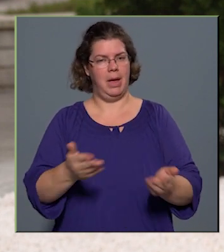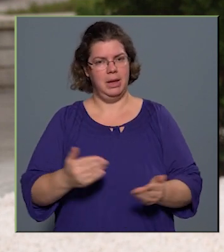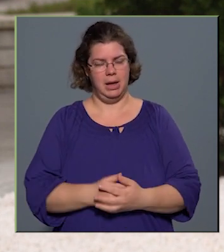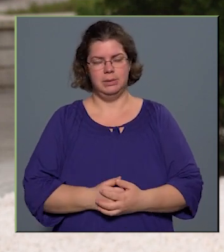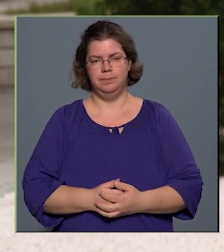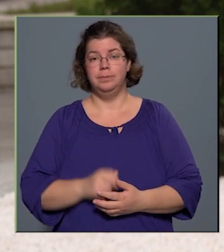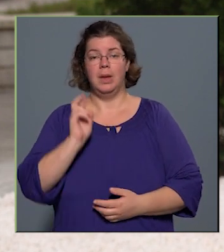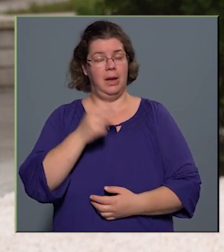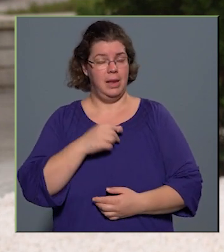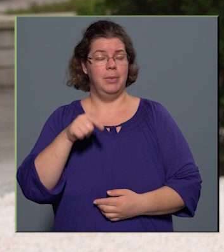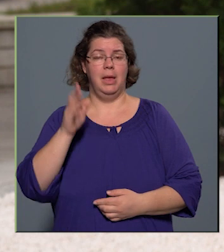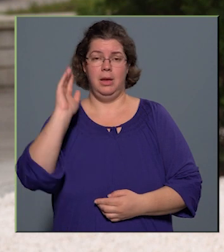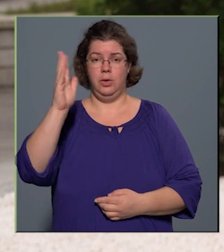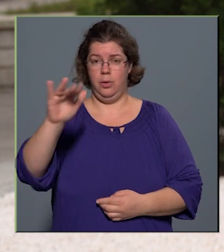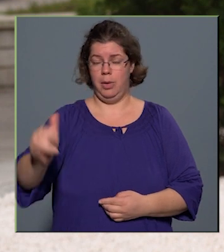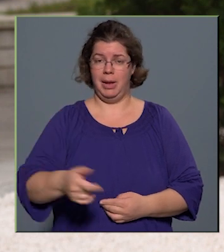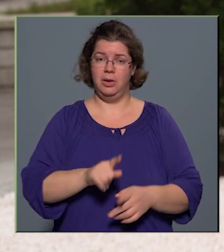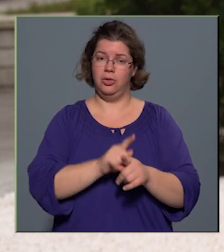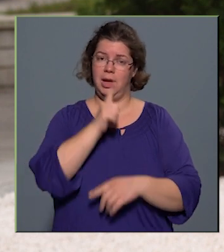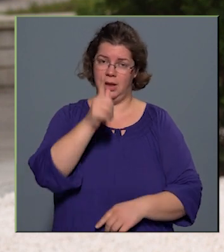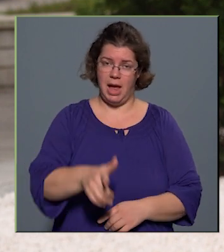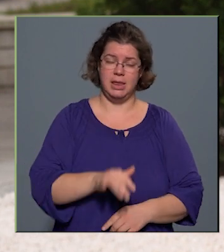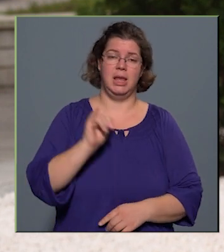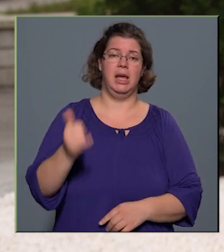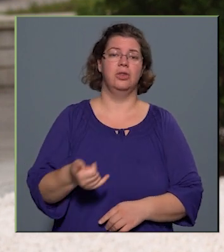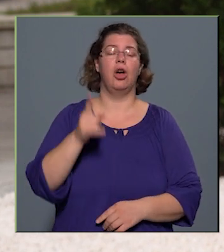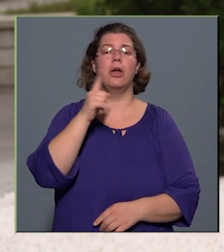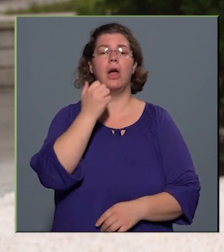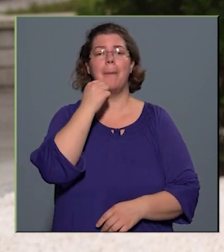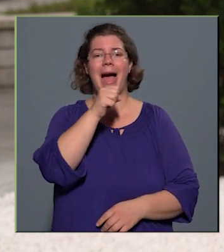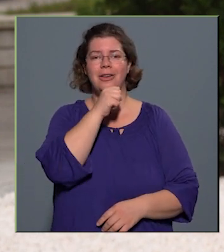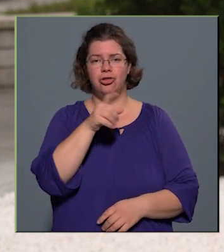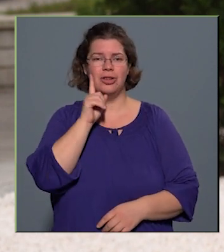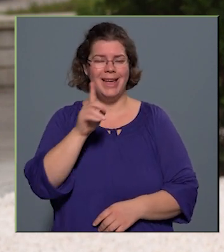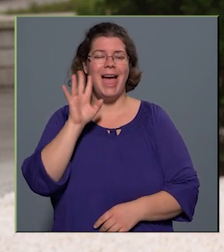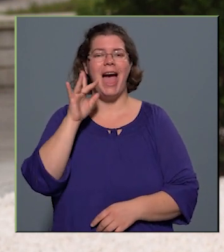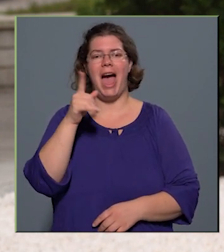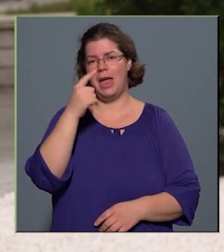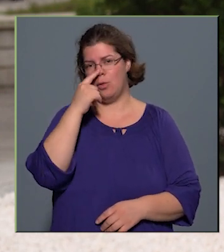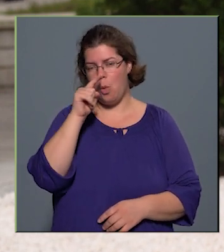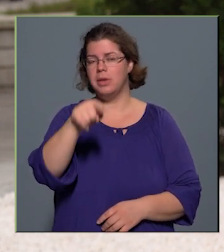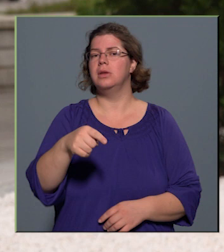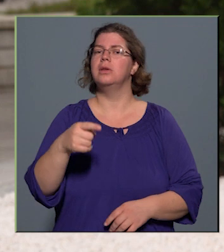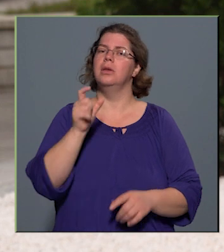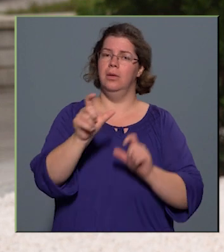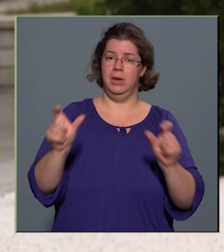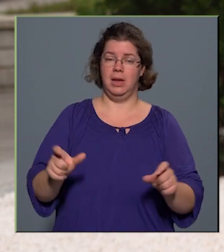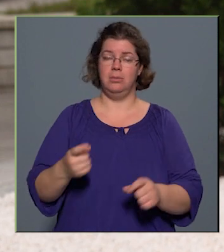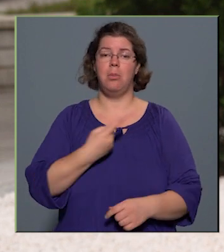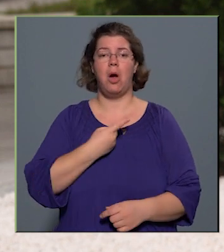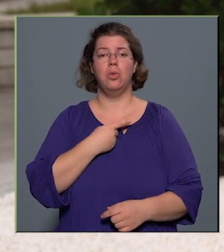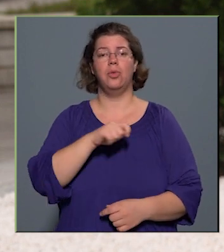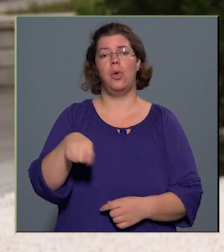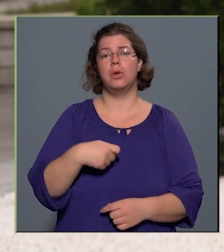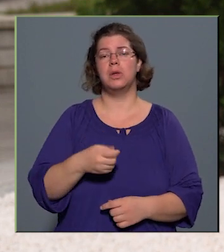Hiszem, hogy ez a jövőben is így lesz, és a Tamási Áron szavai szerint magunk által főzött enyhítő és éltető